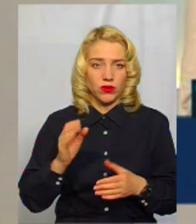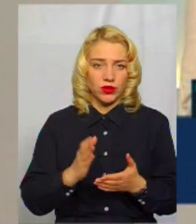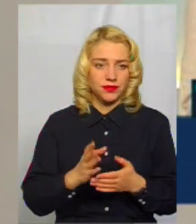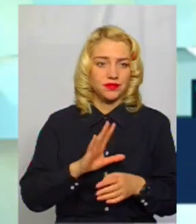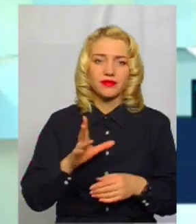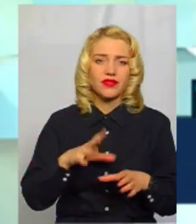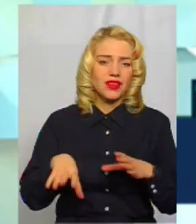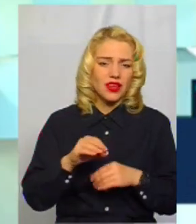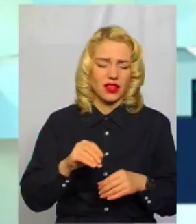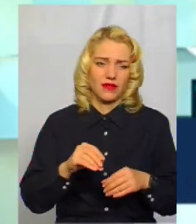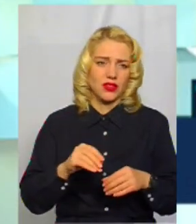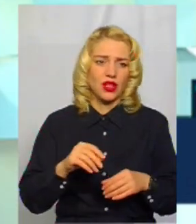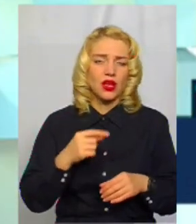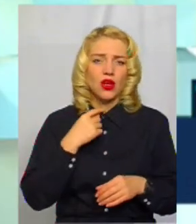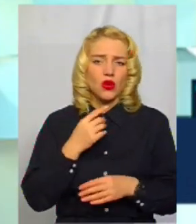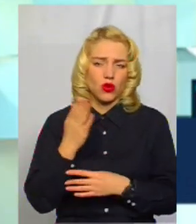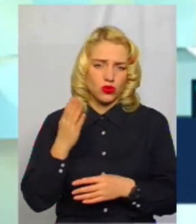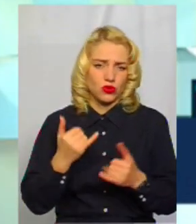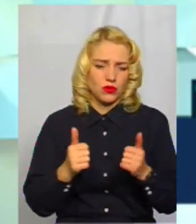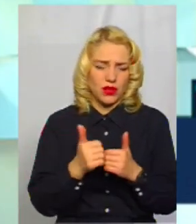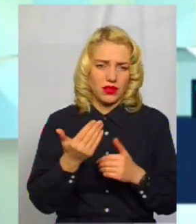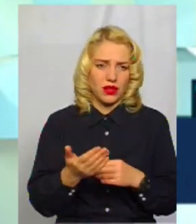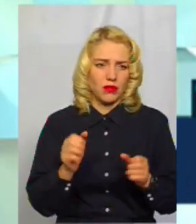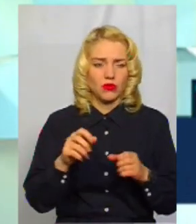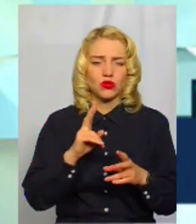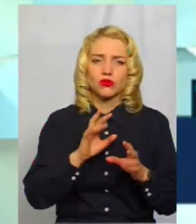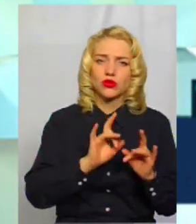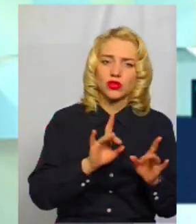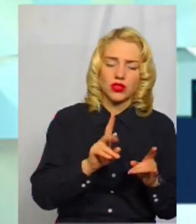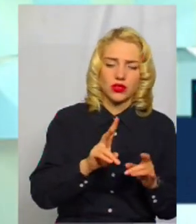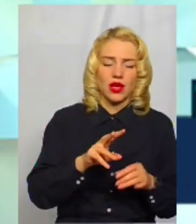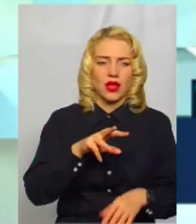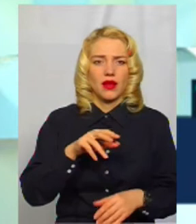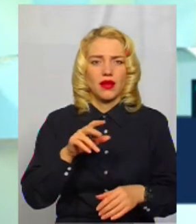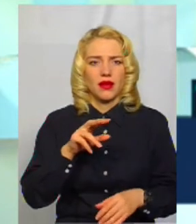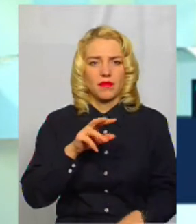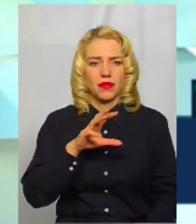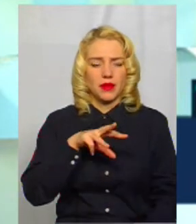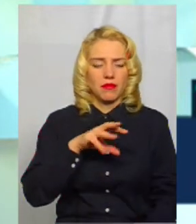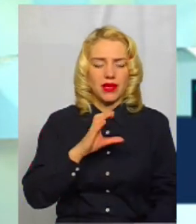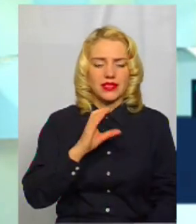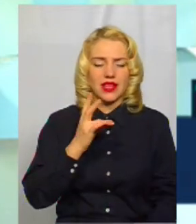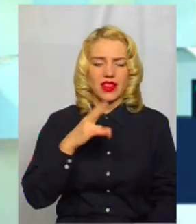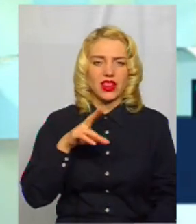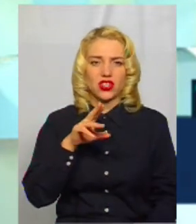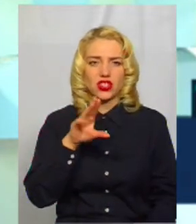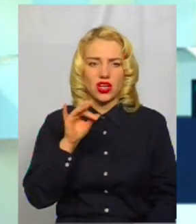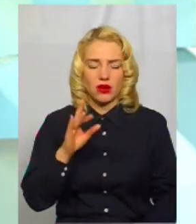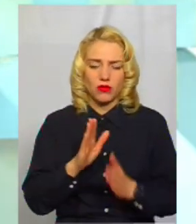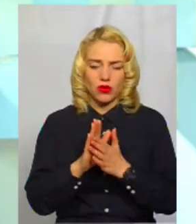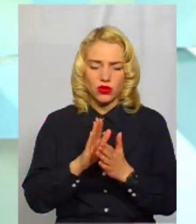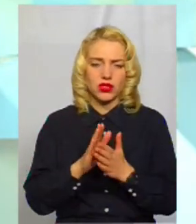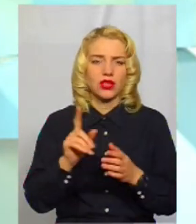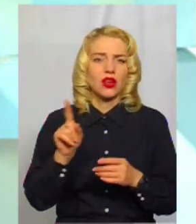голосують саме коло тебе. Декому ти по телефону розповідаєш, декому в месенджерах просять, поясни як. Іноді по